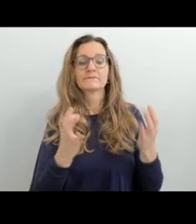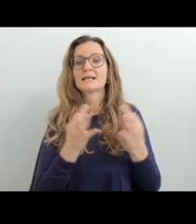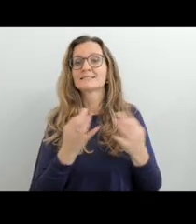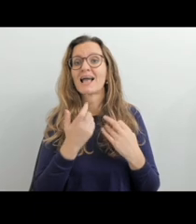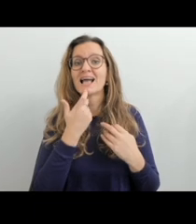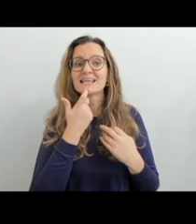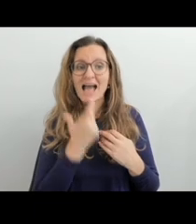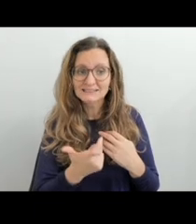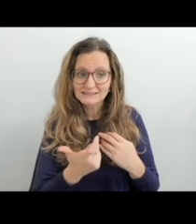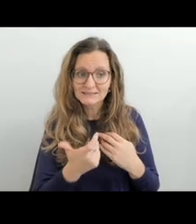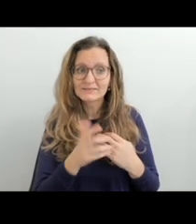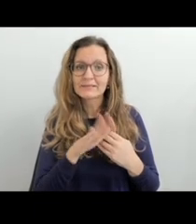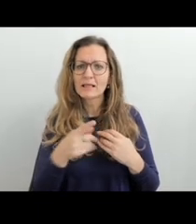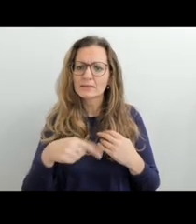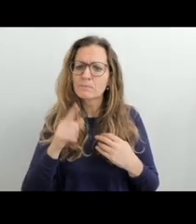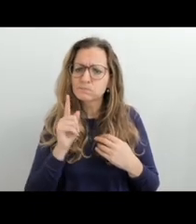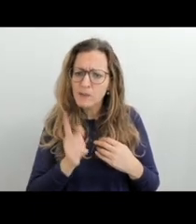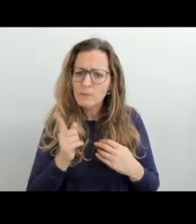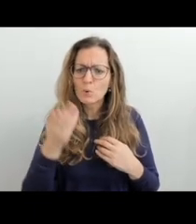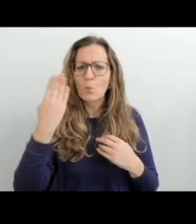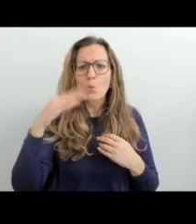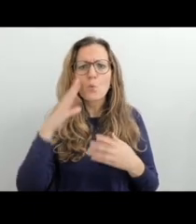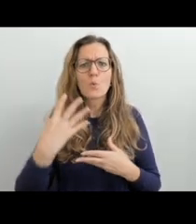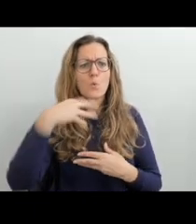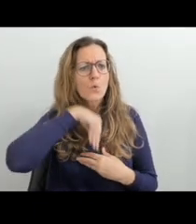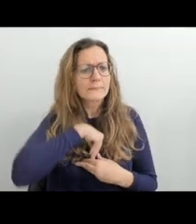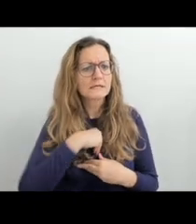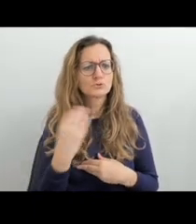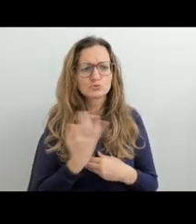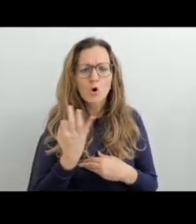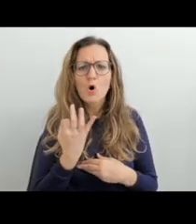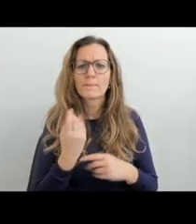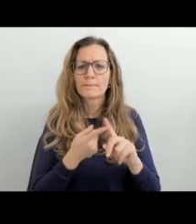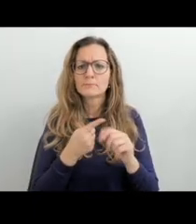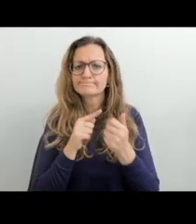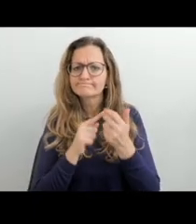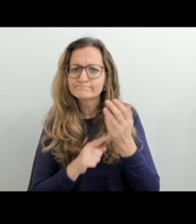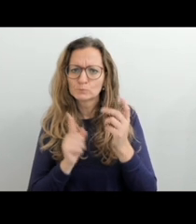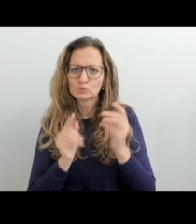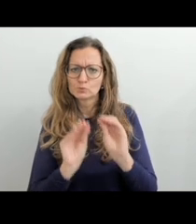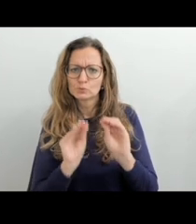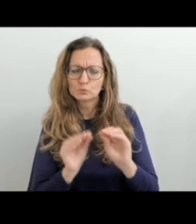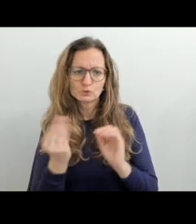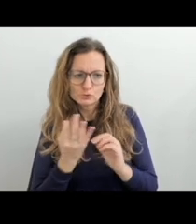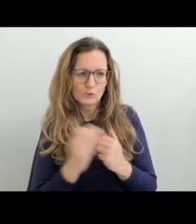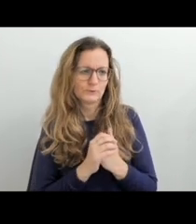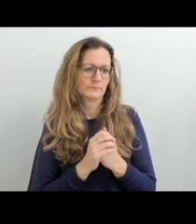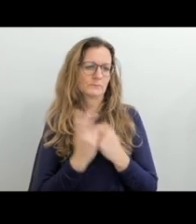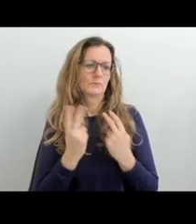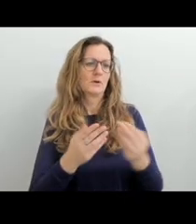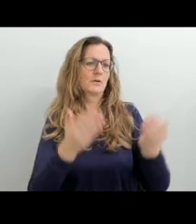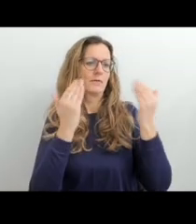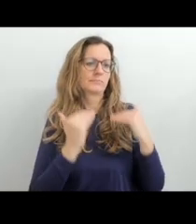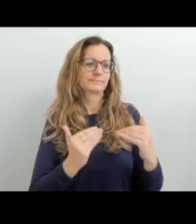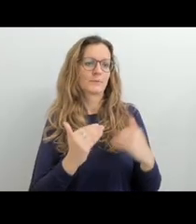se týká referenčního rámce pro znakové jazyky, který označujeme anglickou zkrátkou cefr